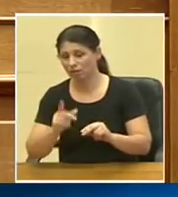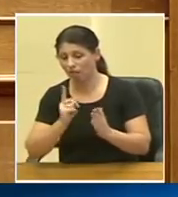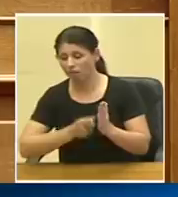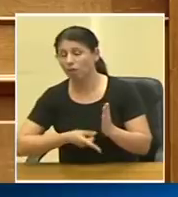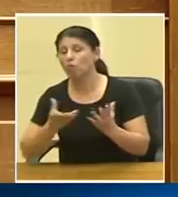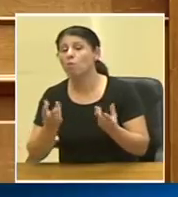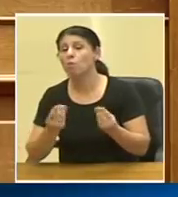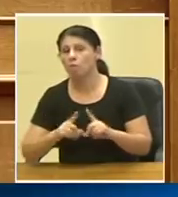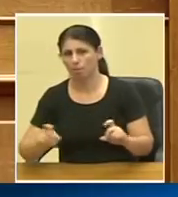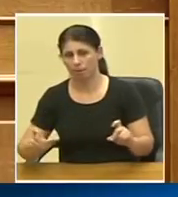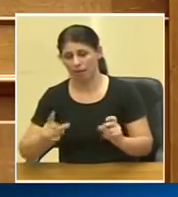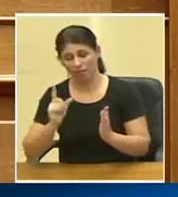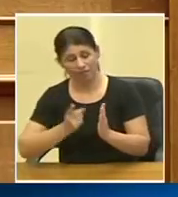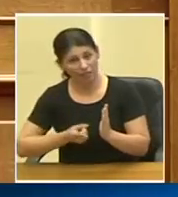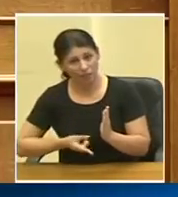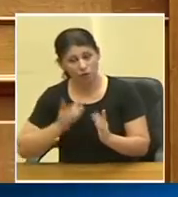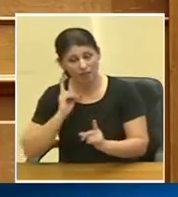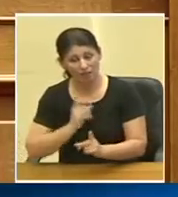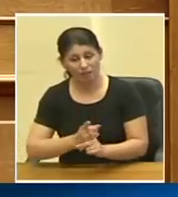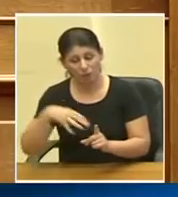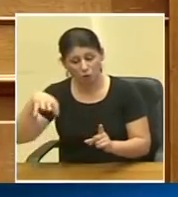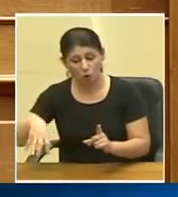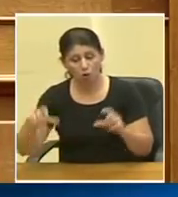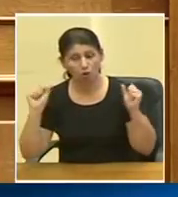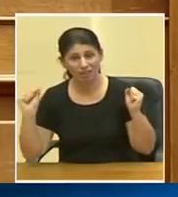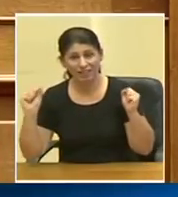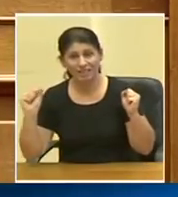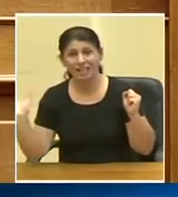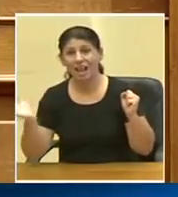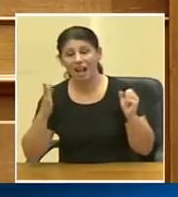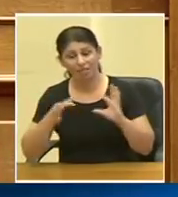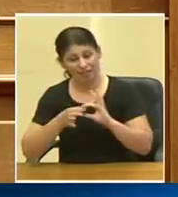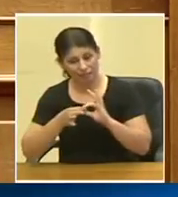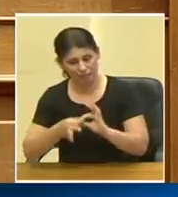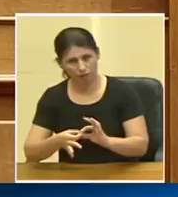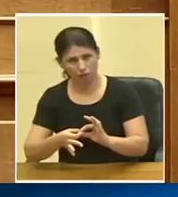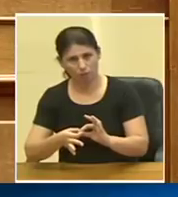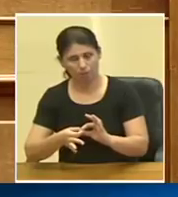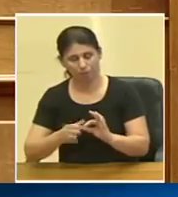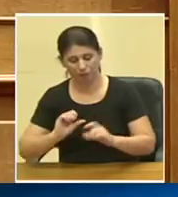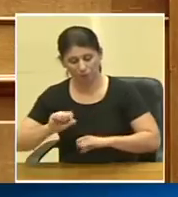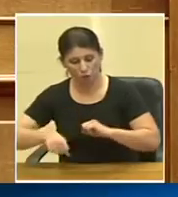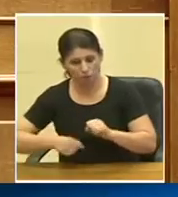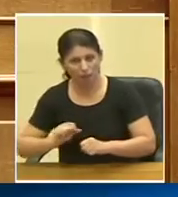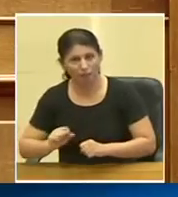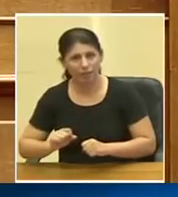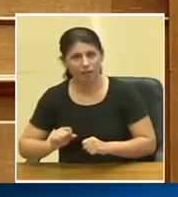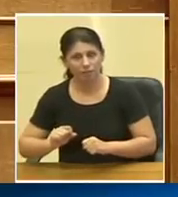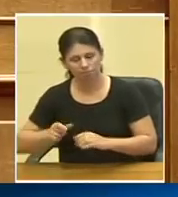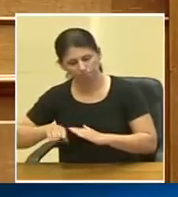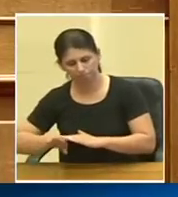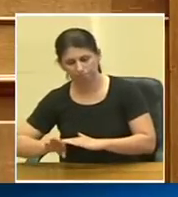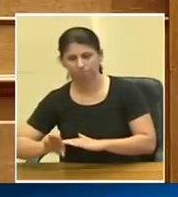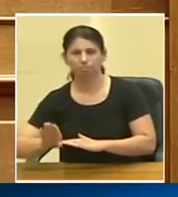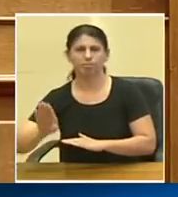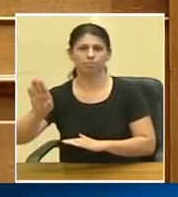και θα κρίνουν ειδικά στον χώρο της υγείας αν θα συνεχίσουμε μια προσπάθεια ανάταξης